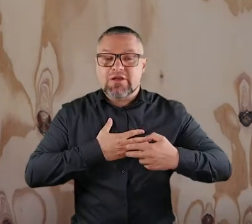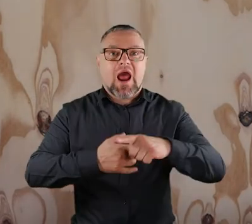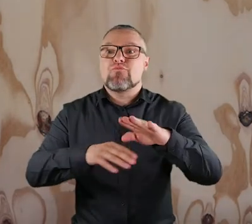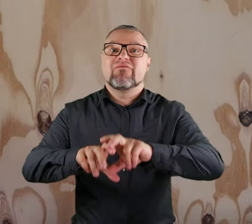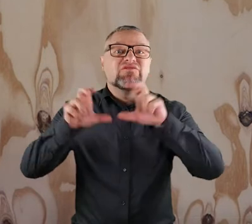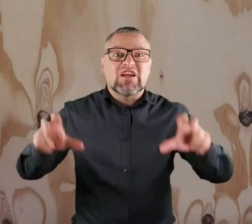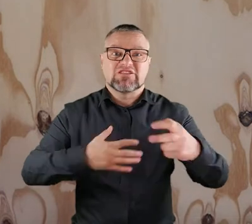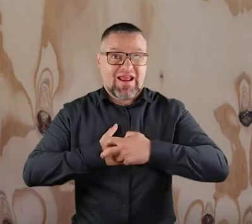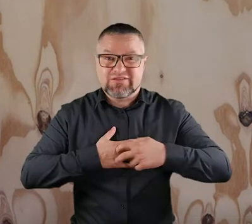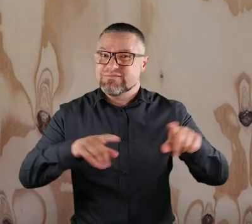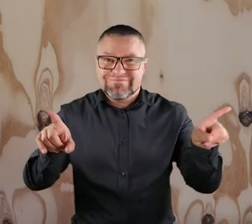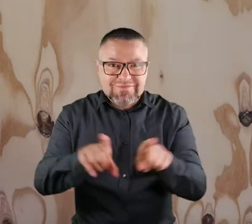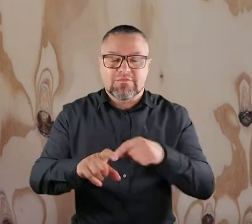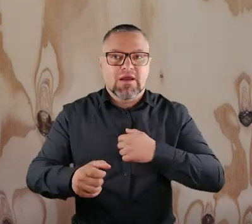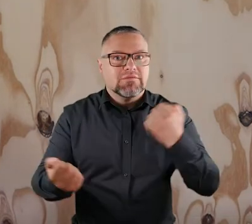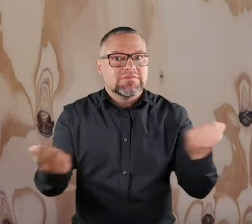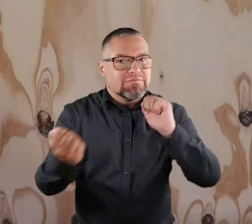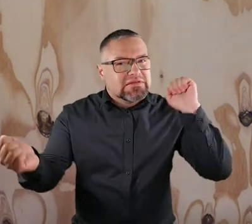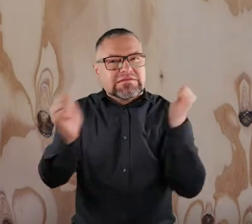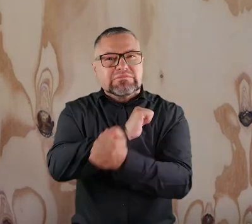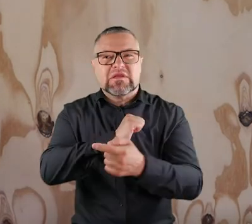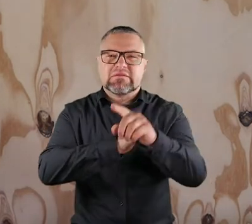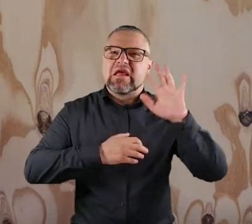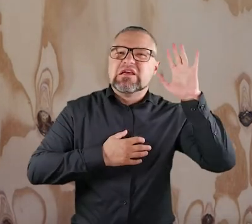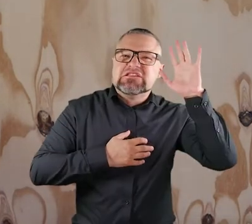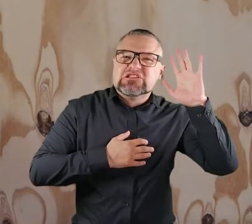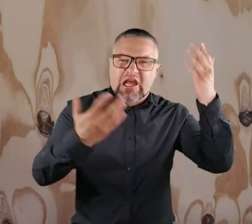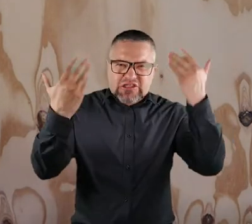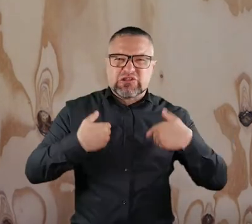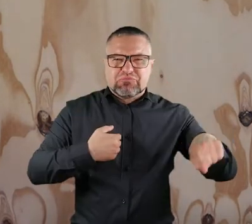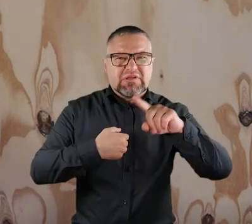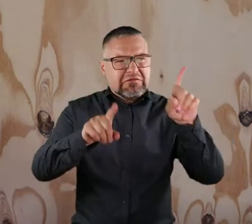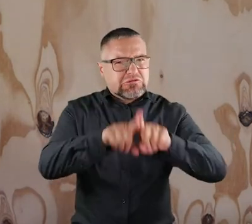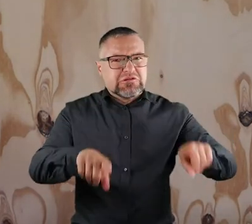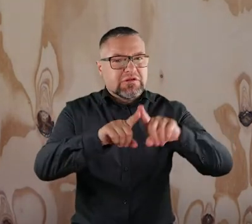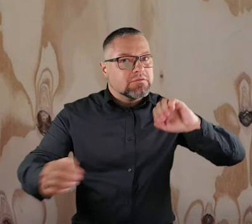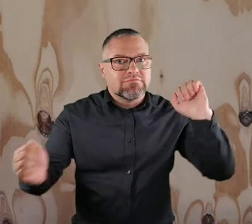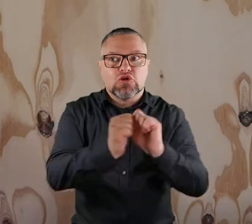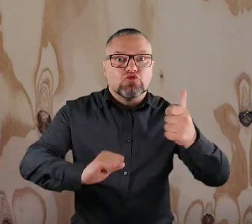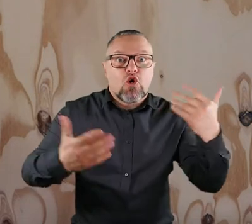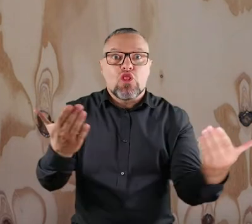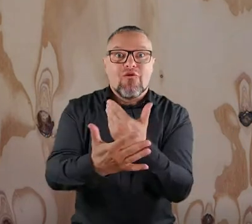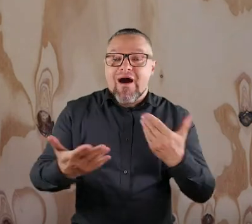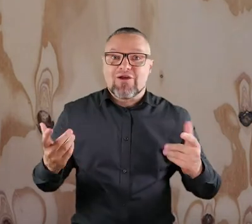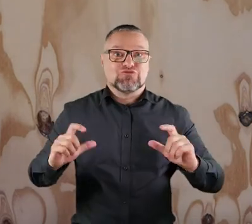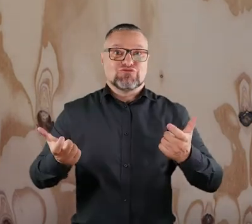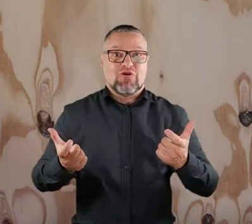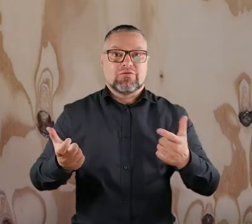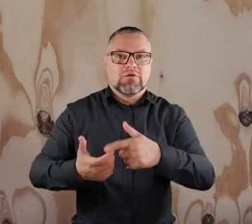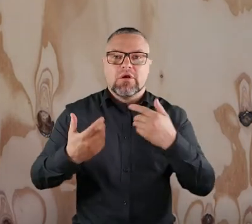trakcie leczenia. Staramy się w ten sposób zamienić ich szarą szpitalną rzeczywistość na coś zupełnie innego.